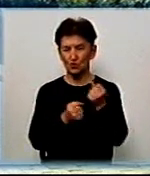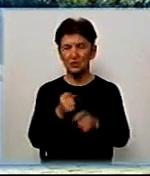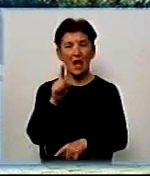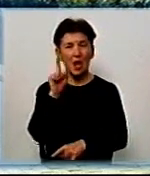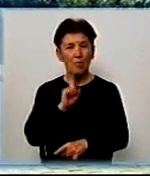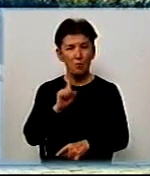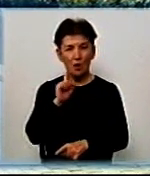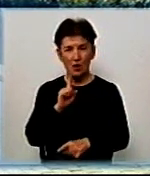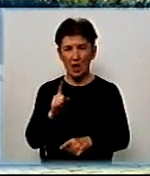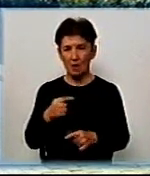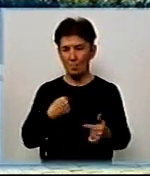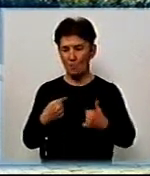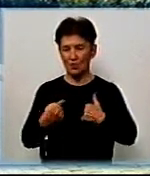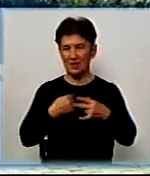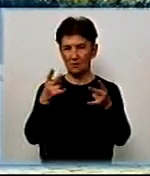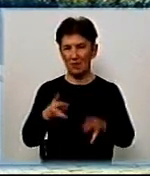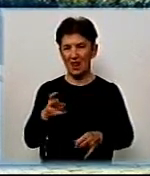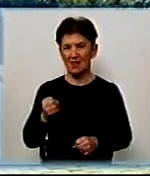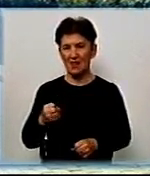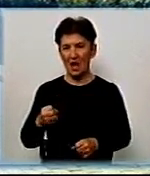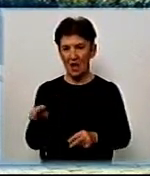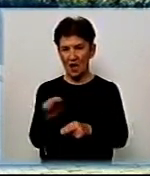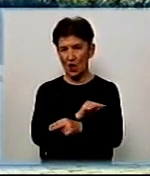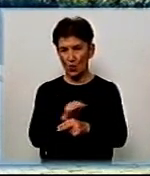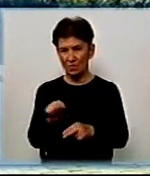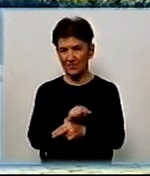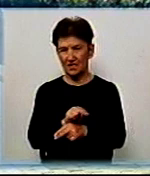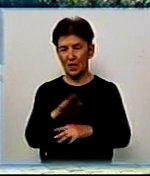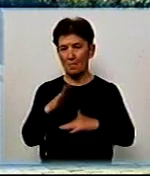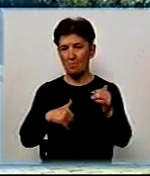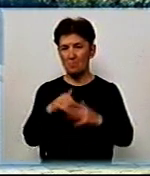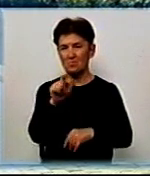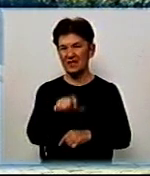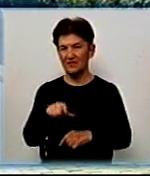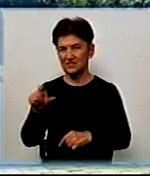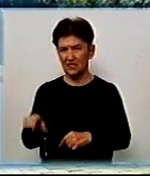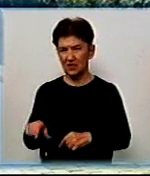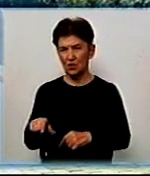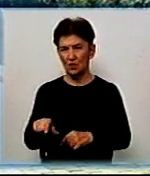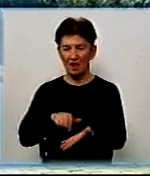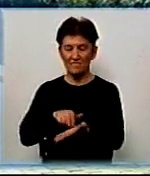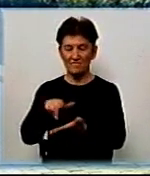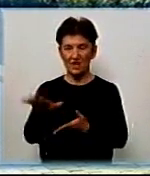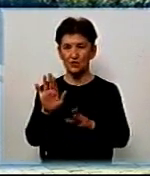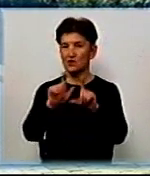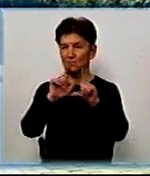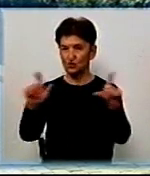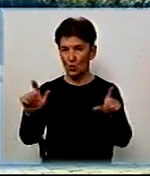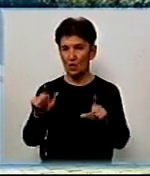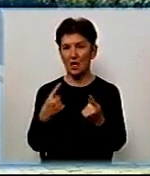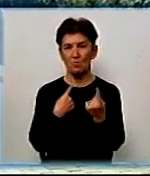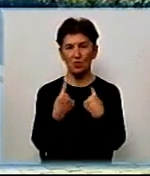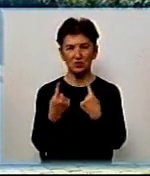поки потерпілий перебуває на лікуванні, то працівники ювенальної превенції вийдуть до школи, поспілкуються з